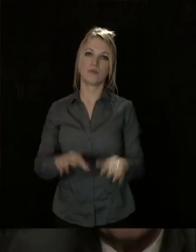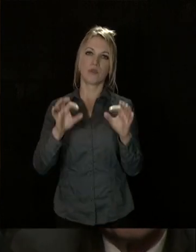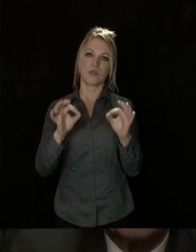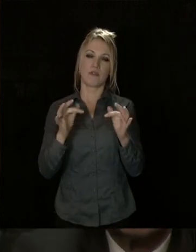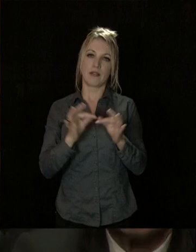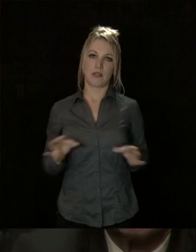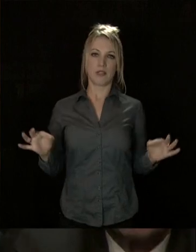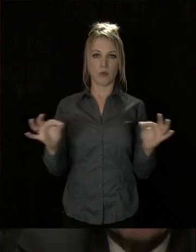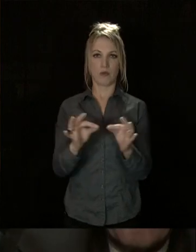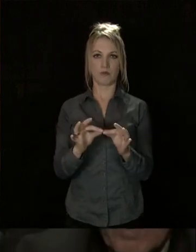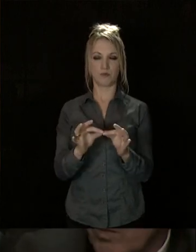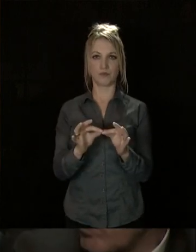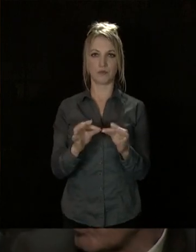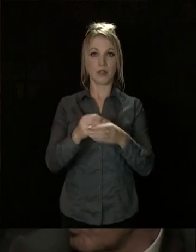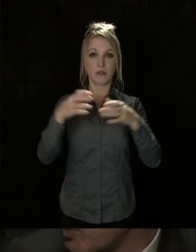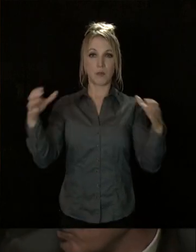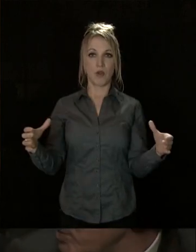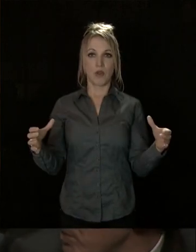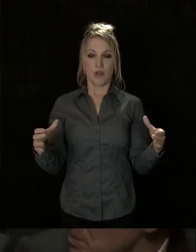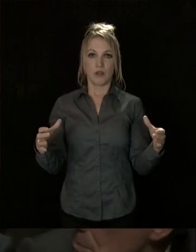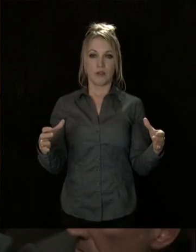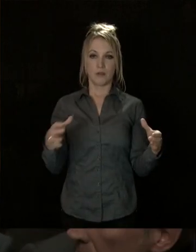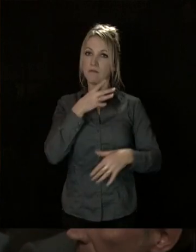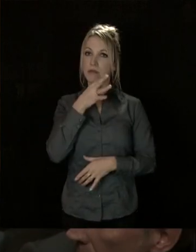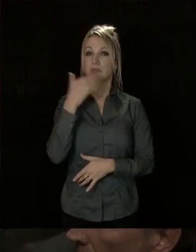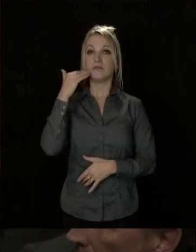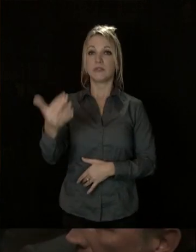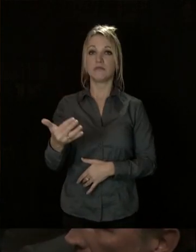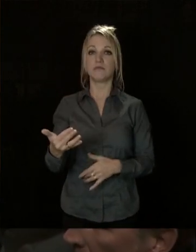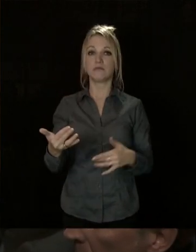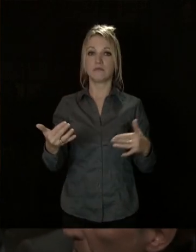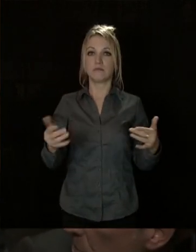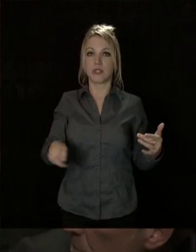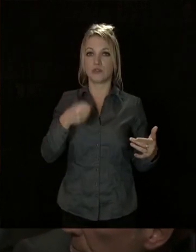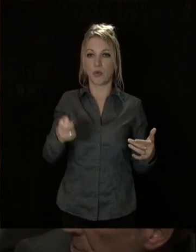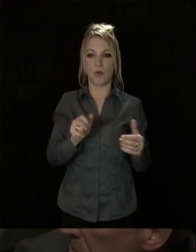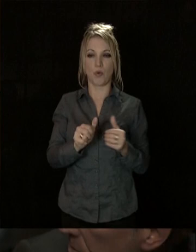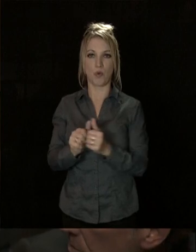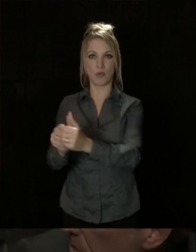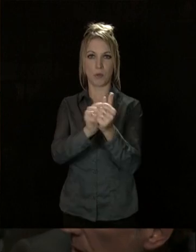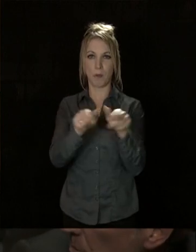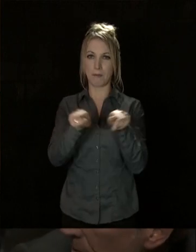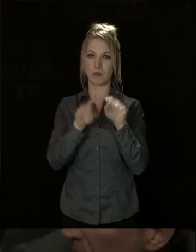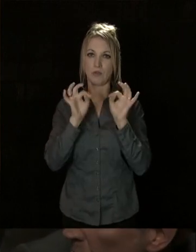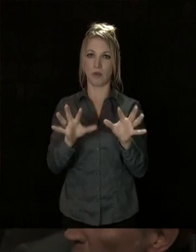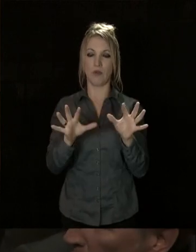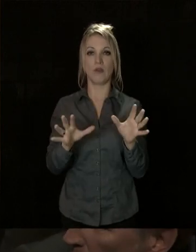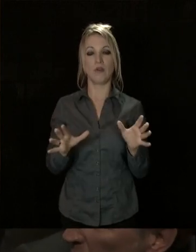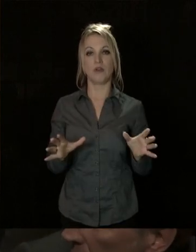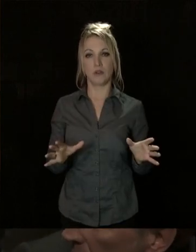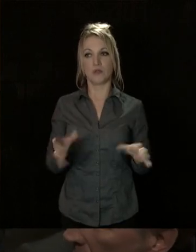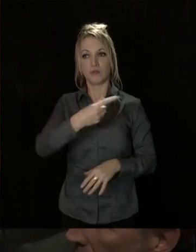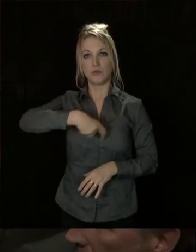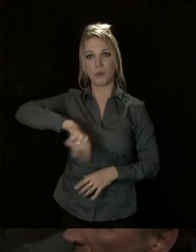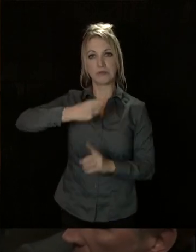sur notre territoire, le développement ne peut pas se faire sans que, concomitamment, en même temps, nous